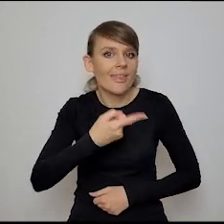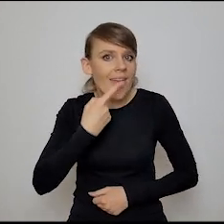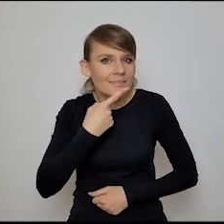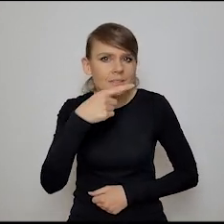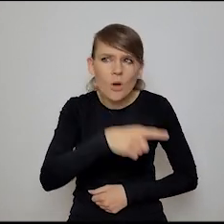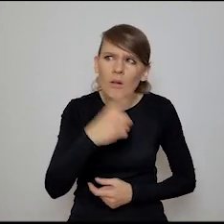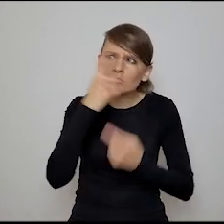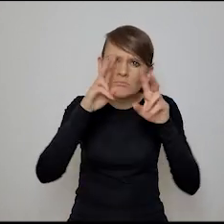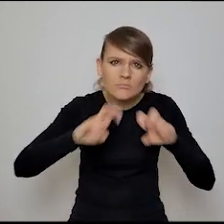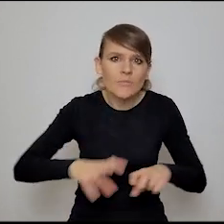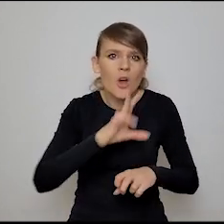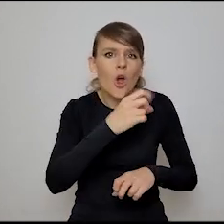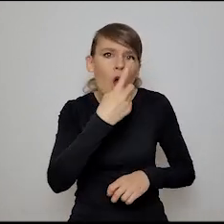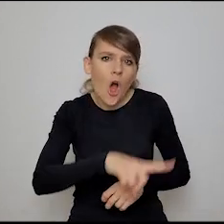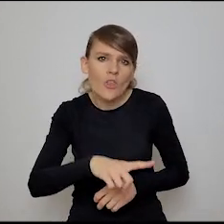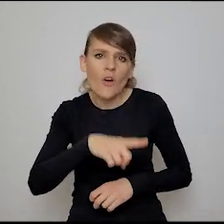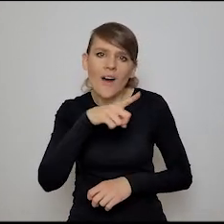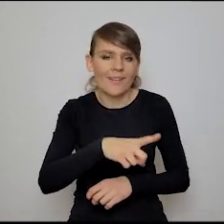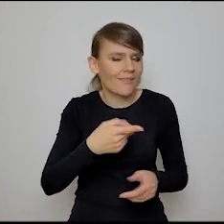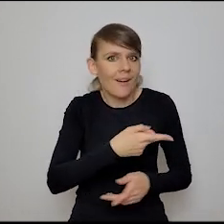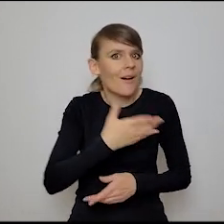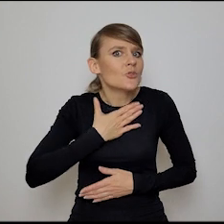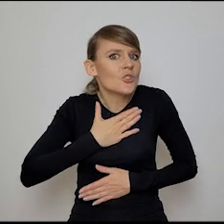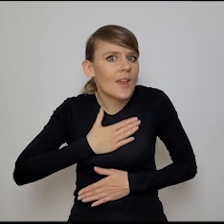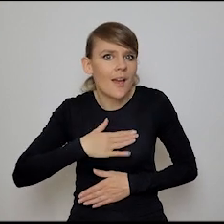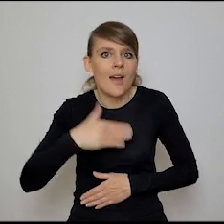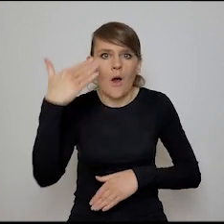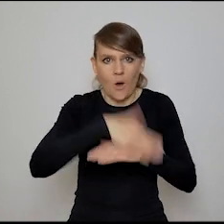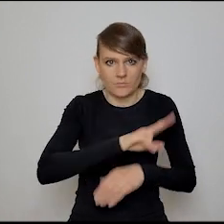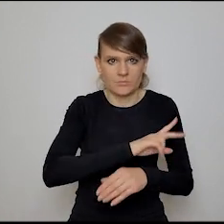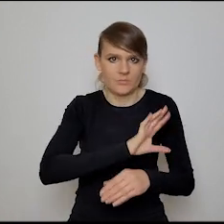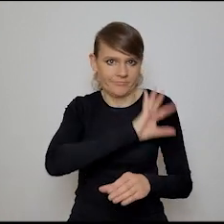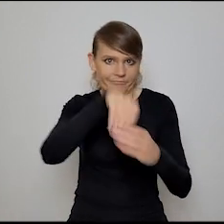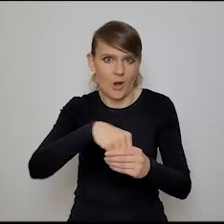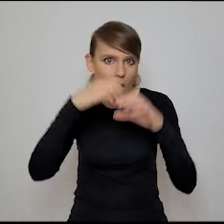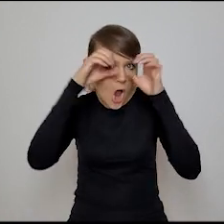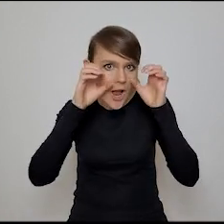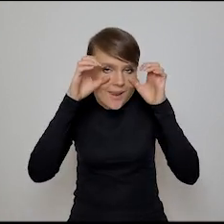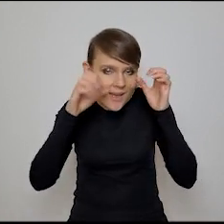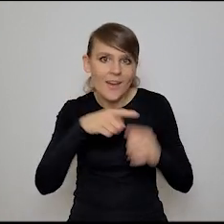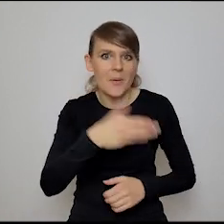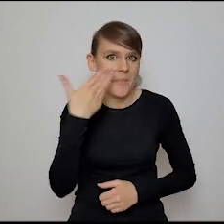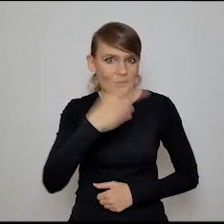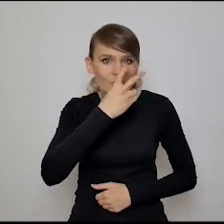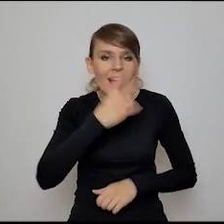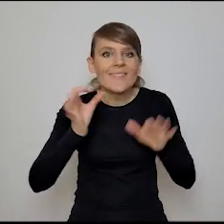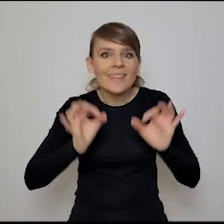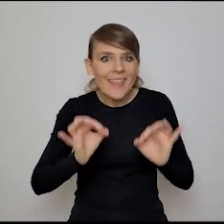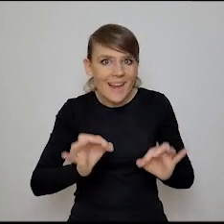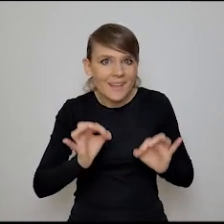rozkminiać kodowanie dla własnej przyjemności i tak się wkręcił, że wylądował w Google. Bardzo ciekawa. Teraz